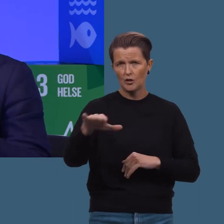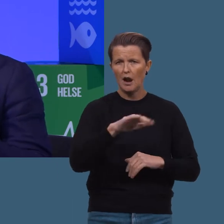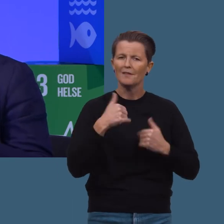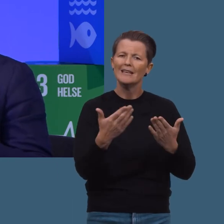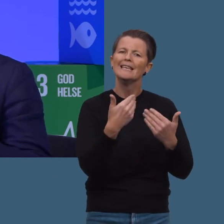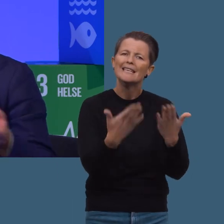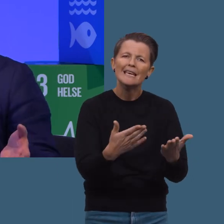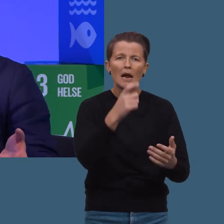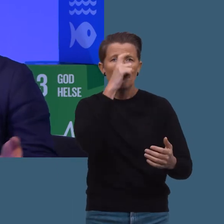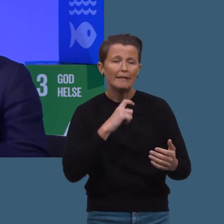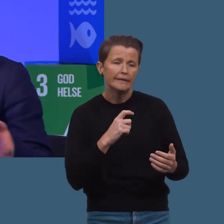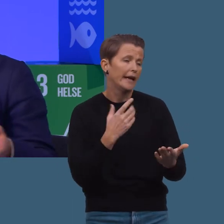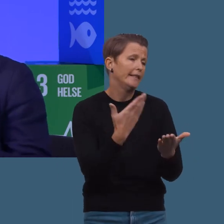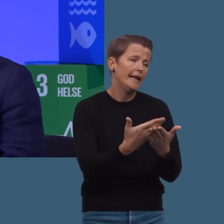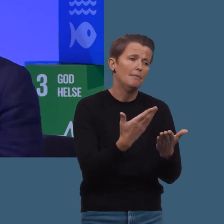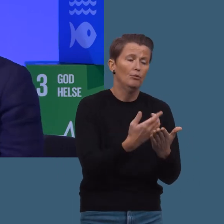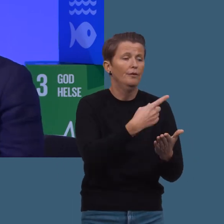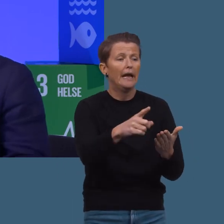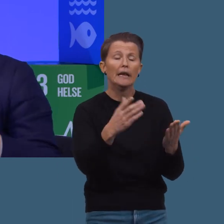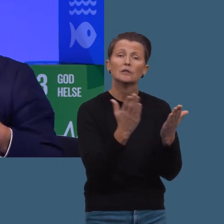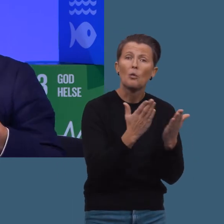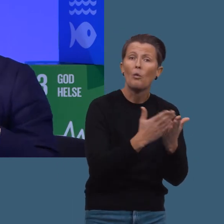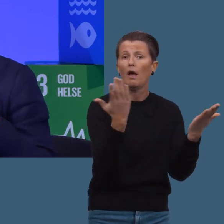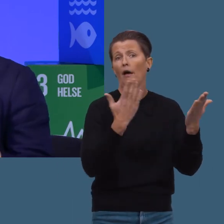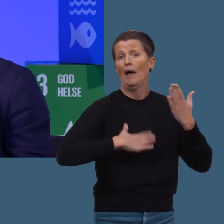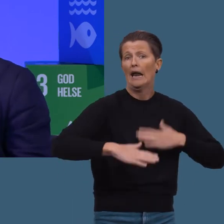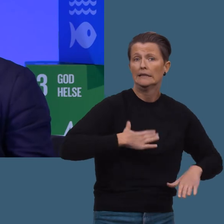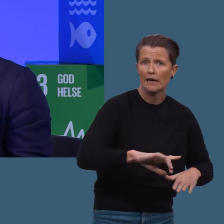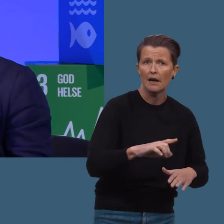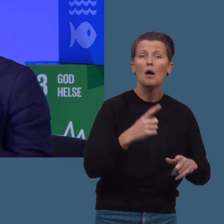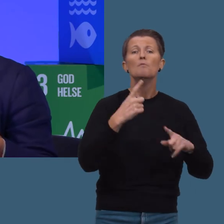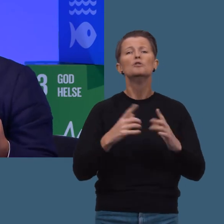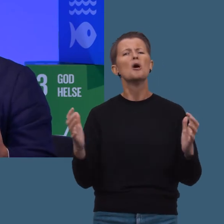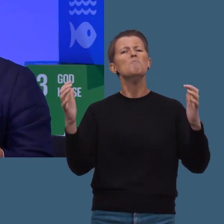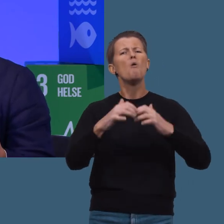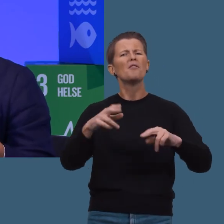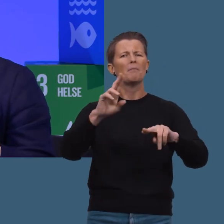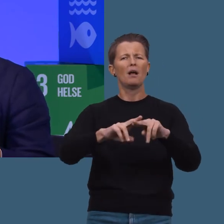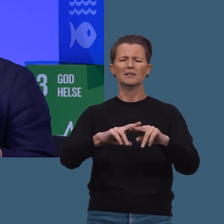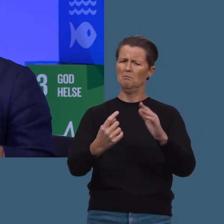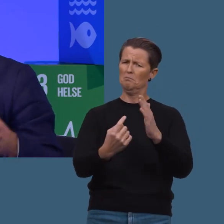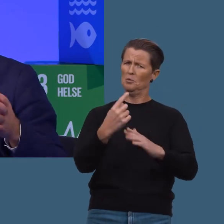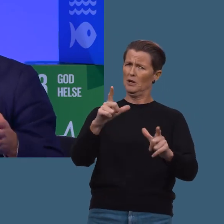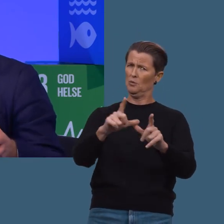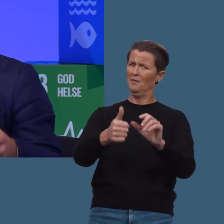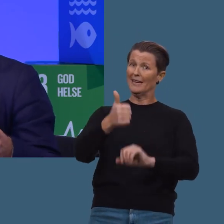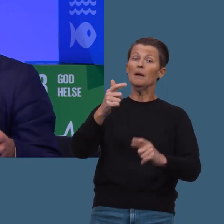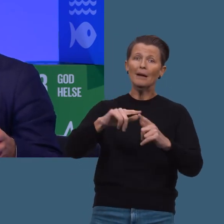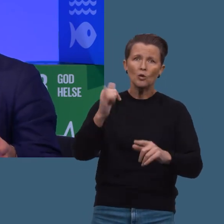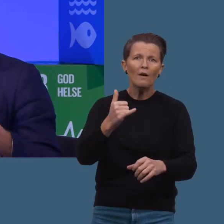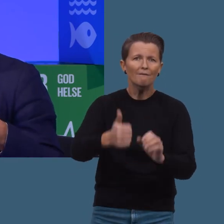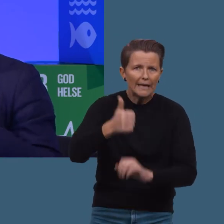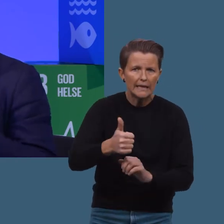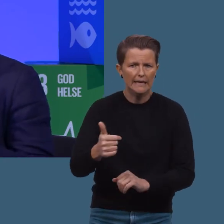mennesker tilgang på for eksempel skole og helse. Men det er jo også denne møteplassen. Det høres kanskje litt sånn uviktig ut, men det er altså så